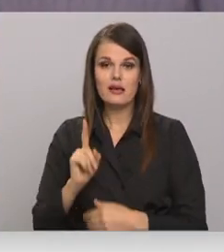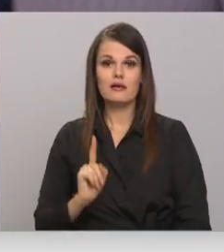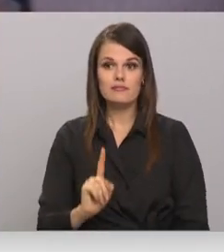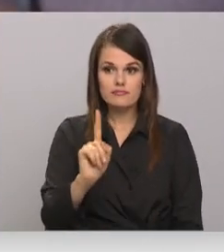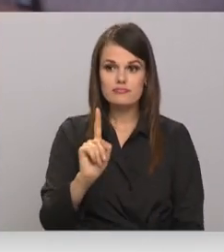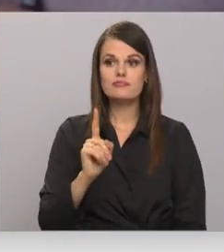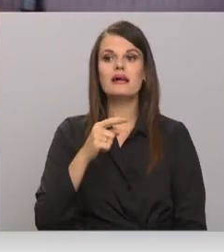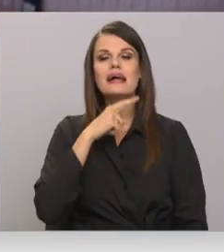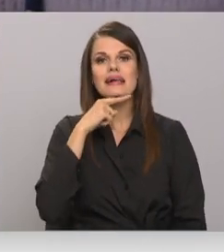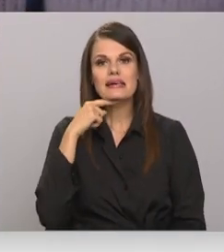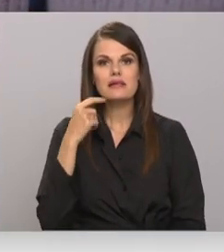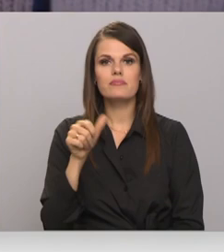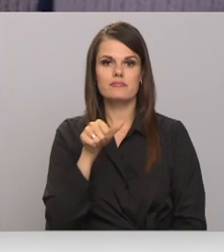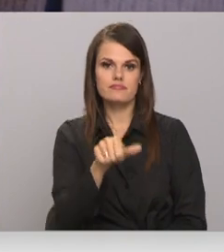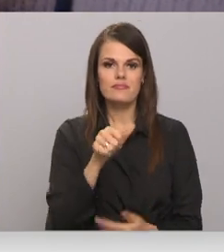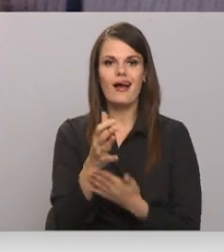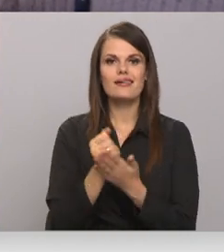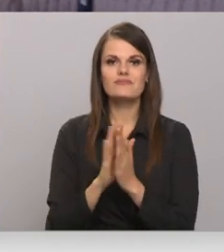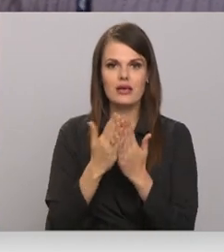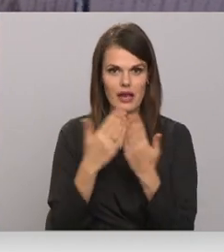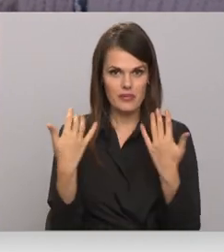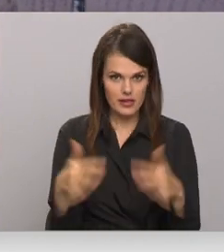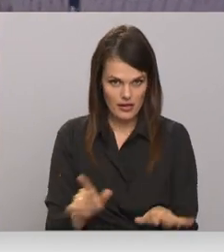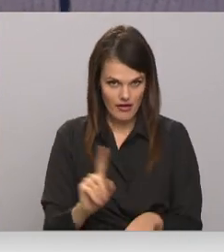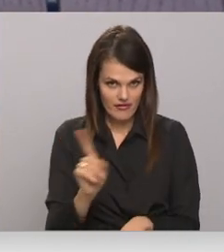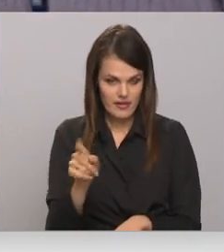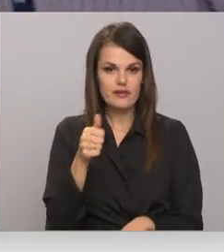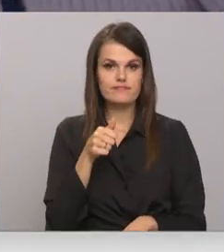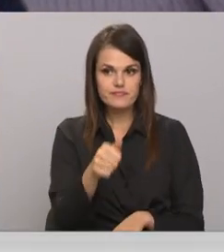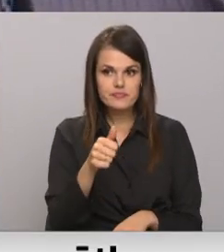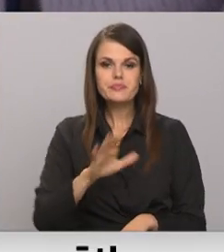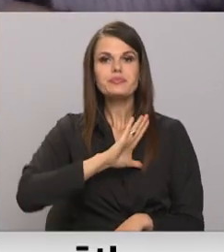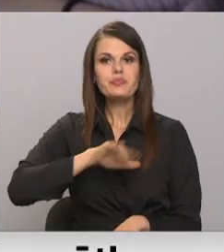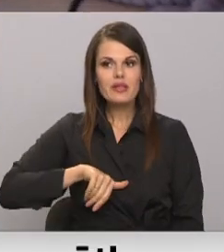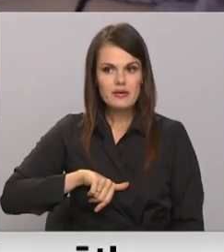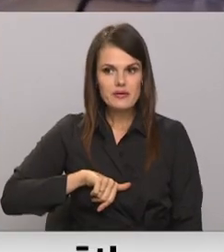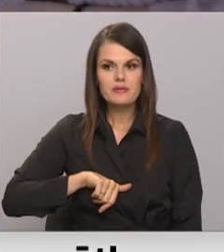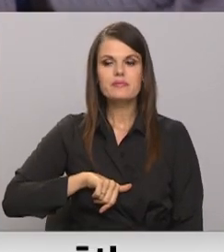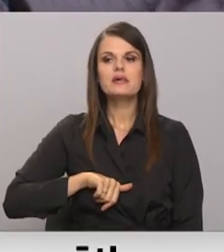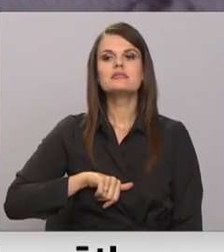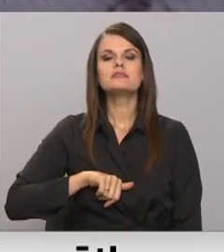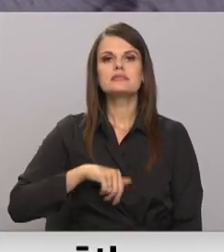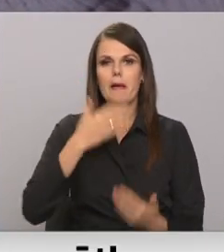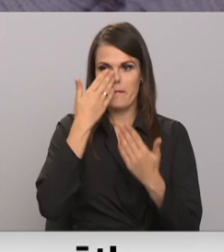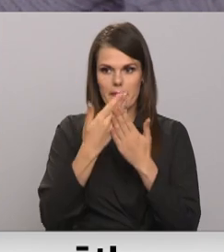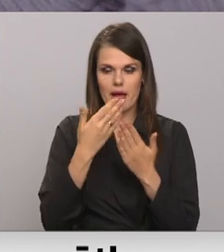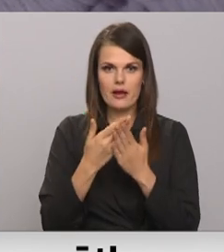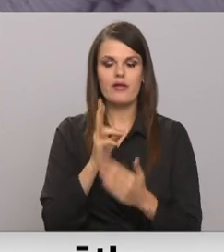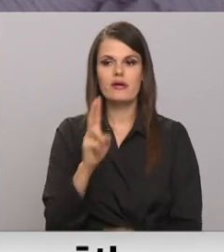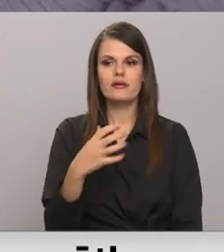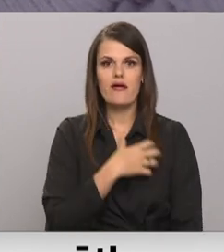sakiet, ka jums ir rezervētas grāmatas. Tātad nospiežam. Tālāk te rāda priekšā, ka mums ir